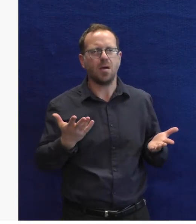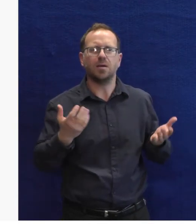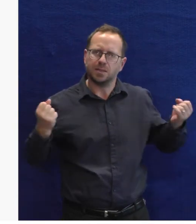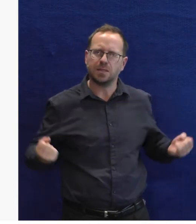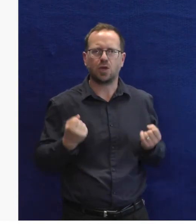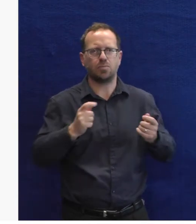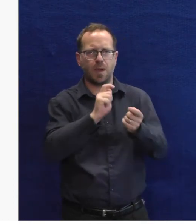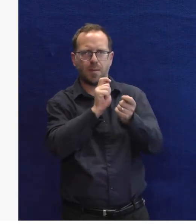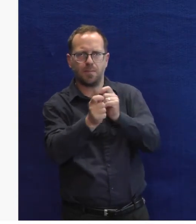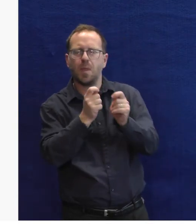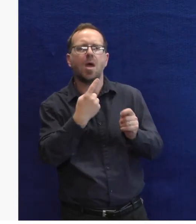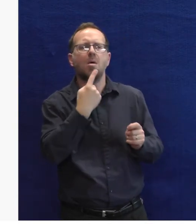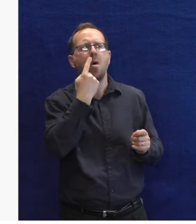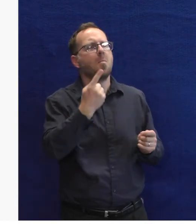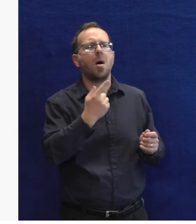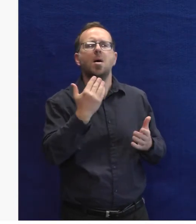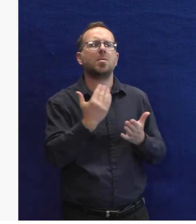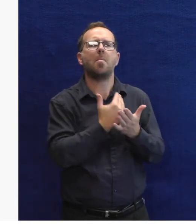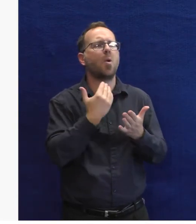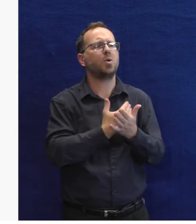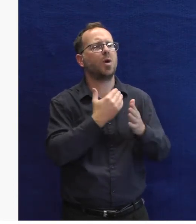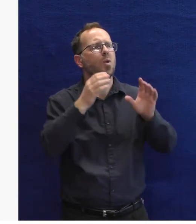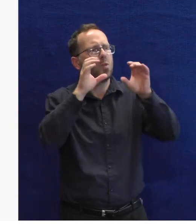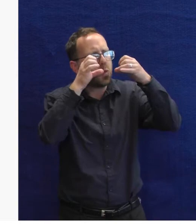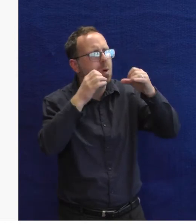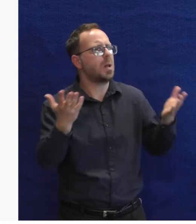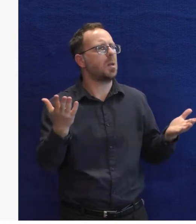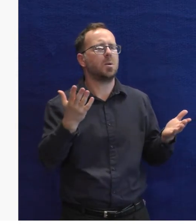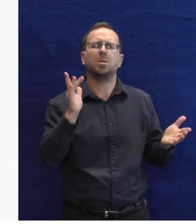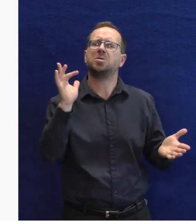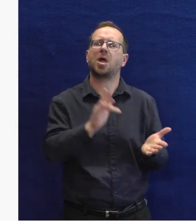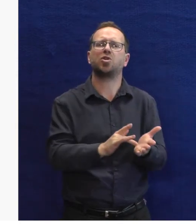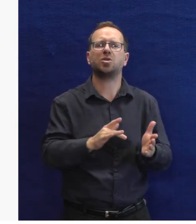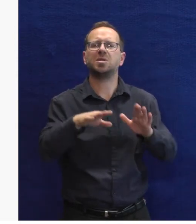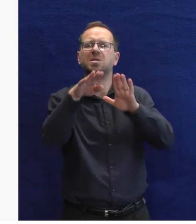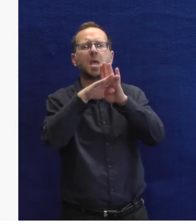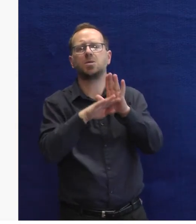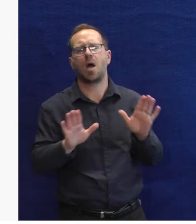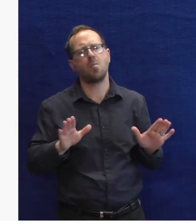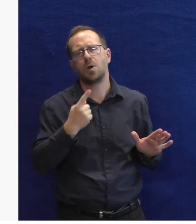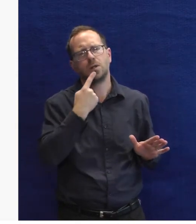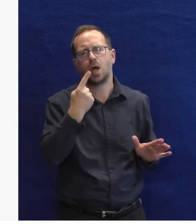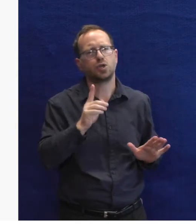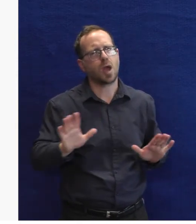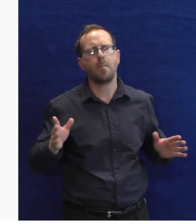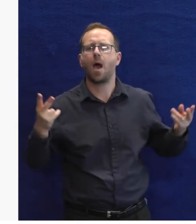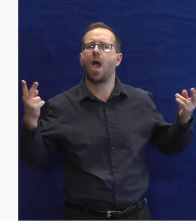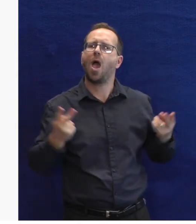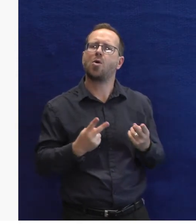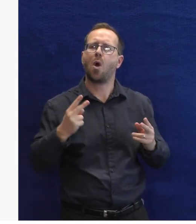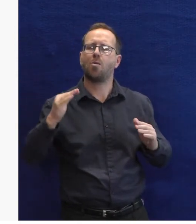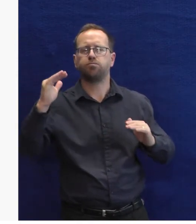znamená, nepřišel jsem vám sem říct, že nepoužijte Google, nepoužijte Siri, použijte seznam, tam určitě nejsme. Jsme